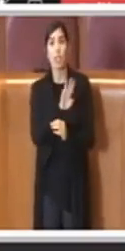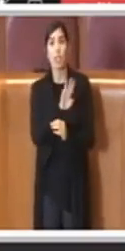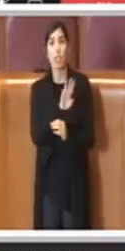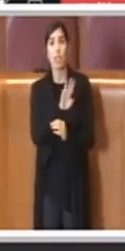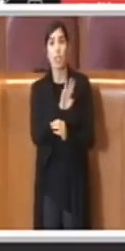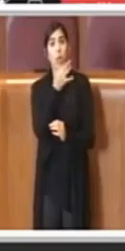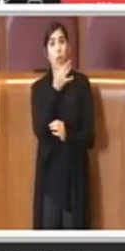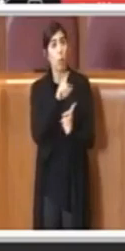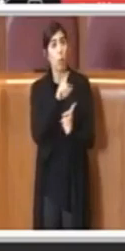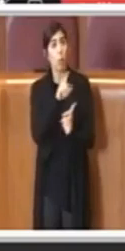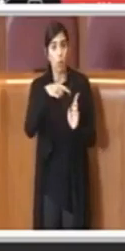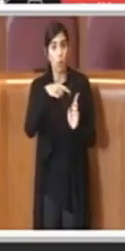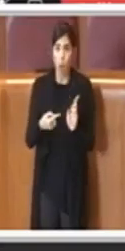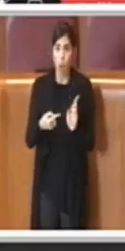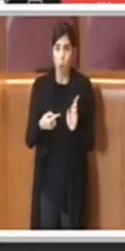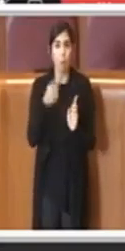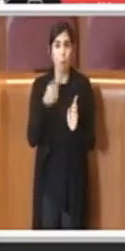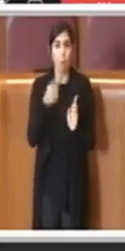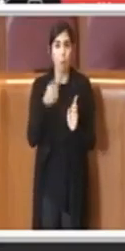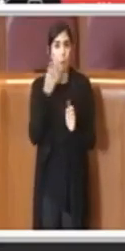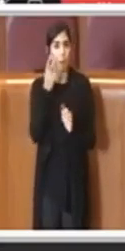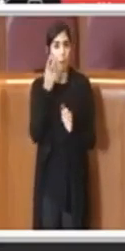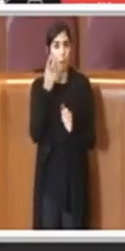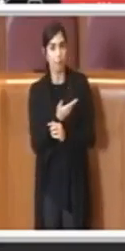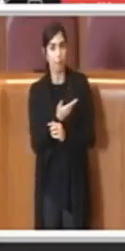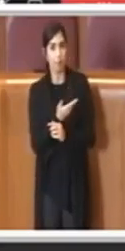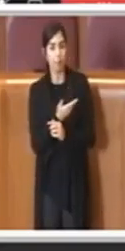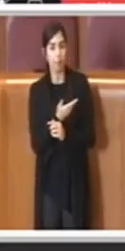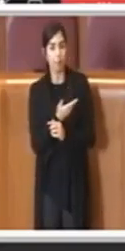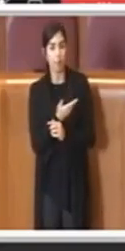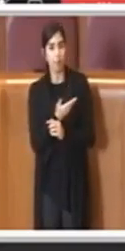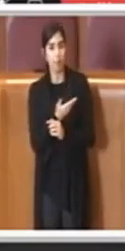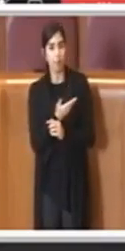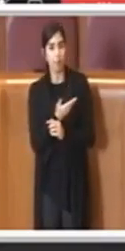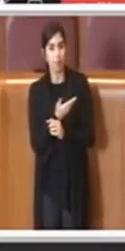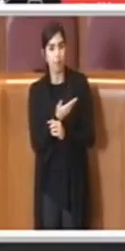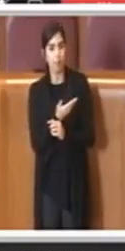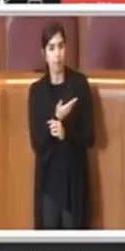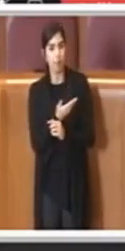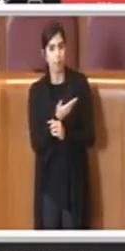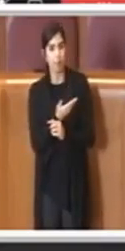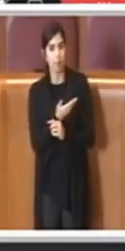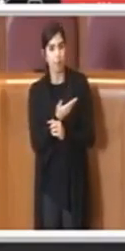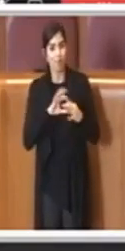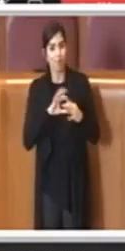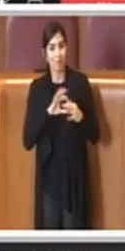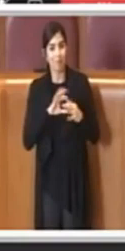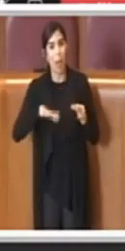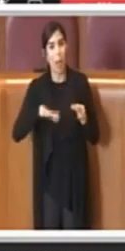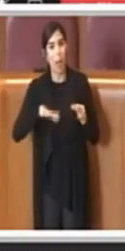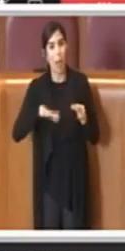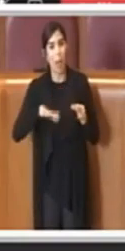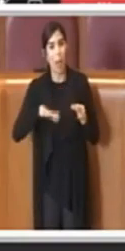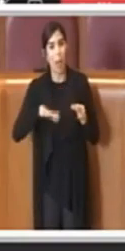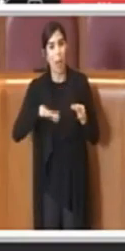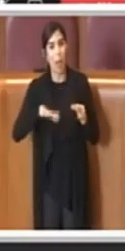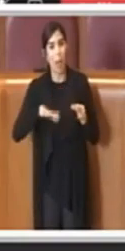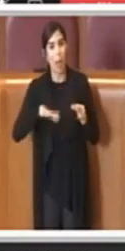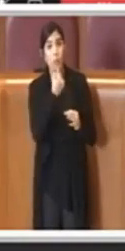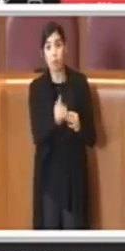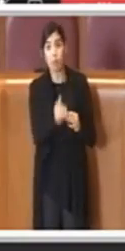ottobre, in cui si prevede per quanto riguarda l'ambito di mia competenza, vengono sospesi